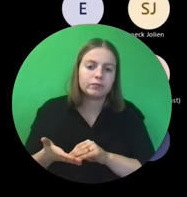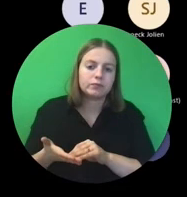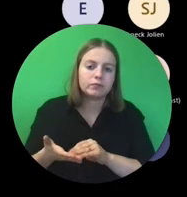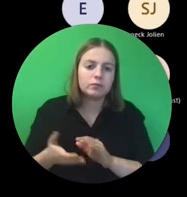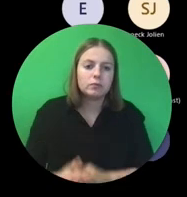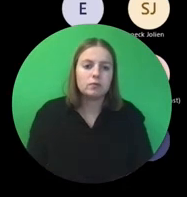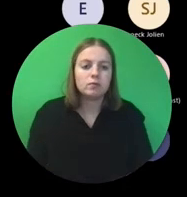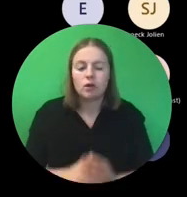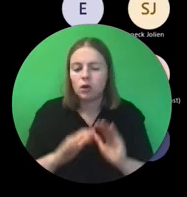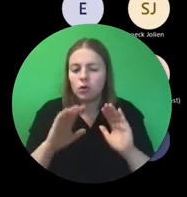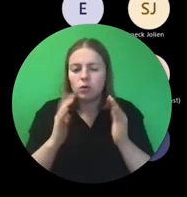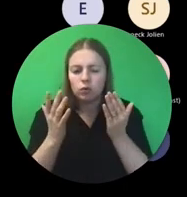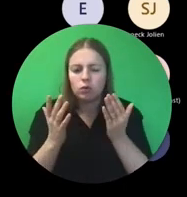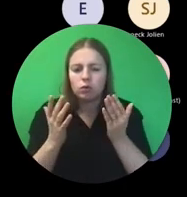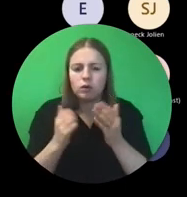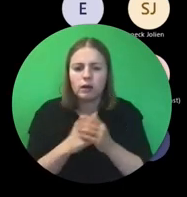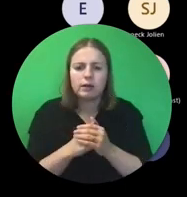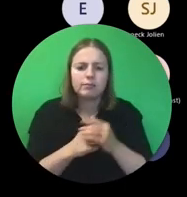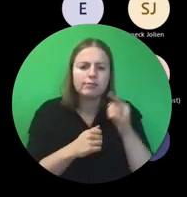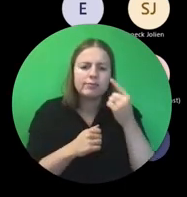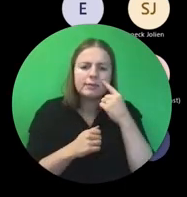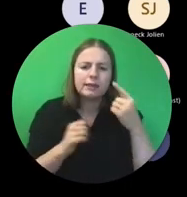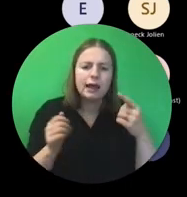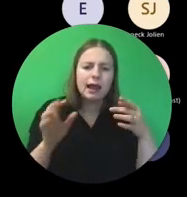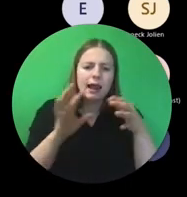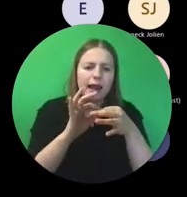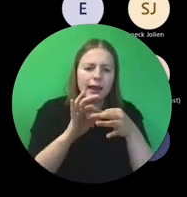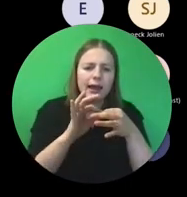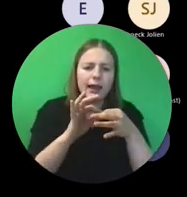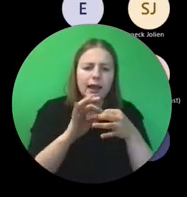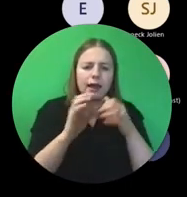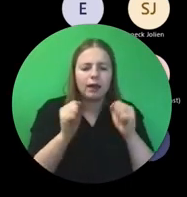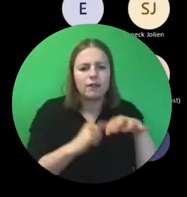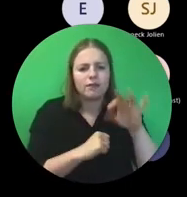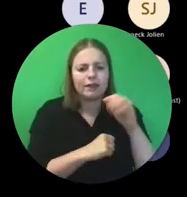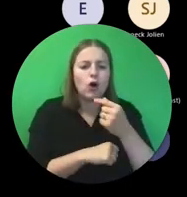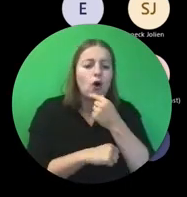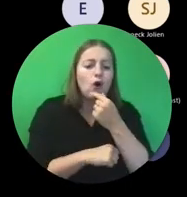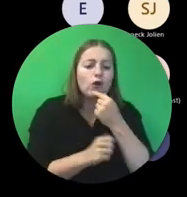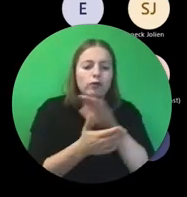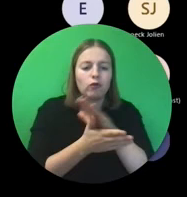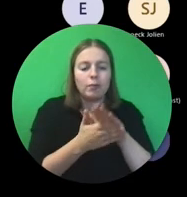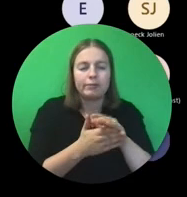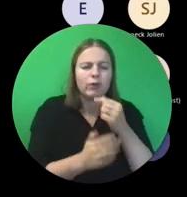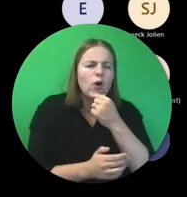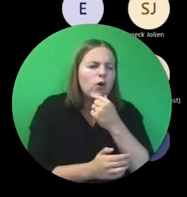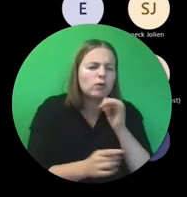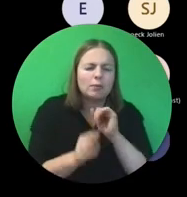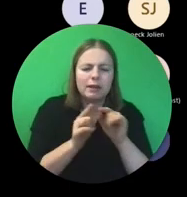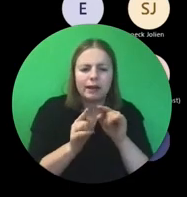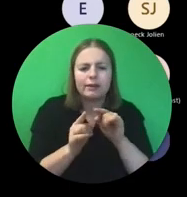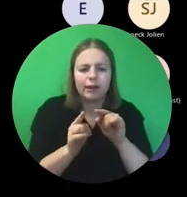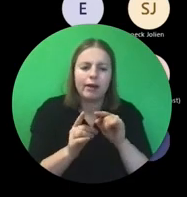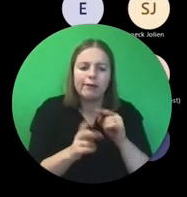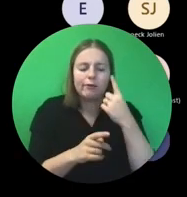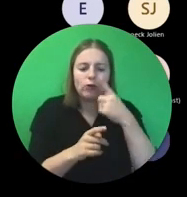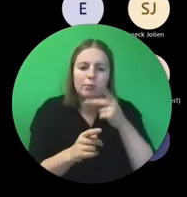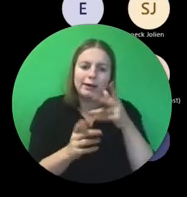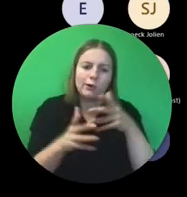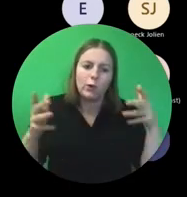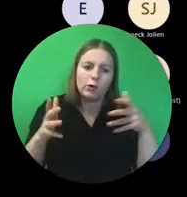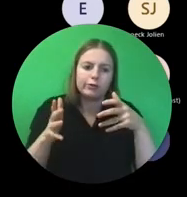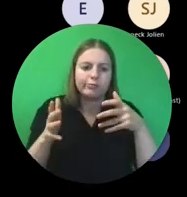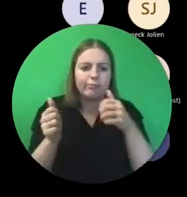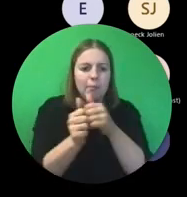Via de link kan je aan een oud voorbeeld. Met oud bedoel ik ten eerste voor de iets grotere, voor de grotere